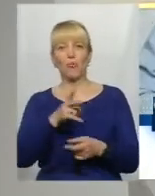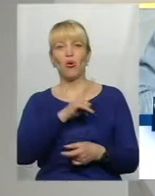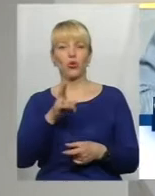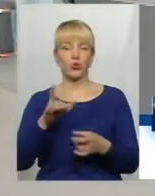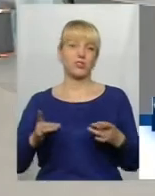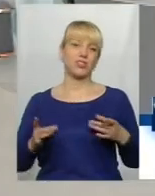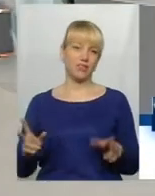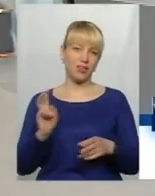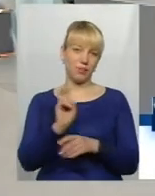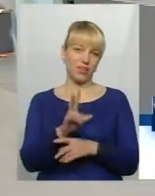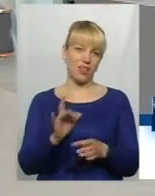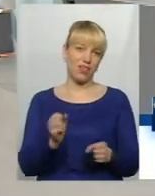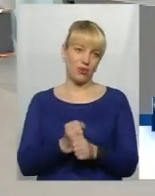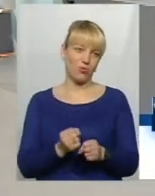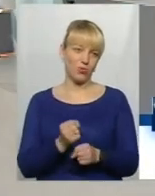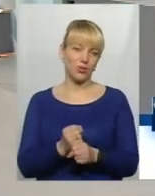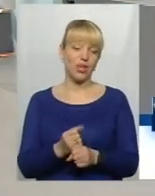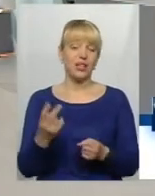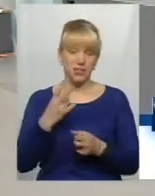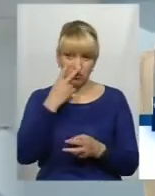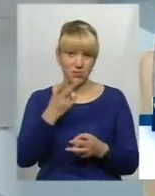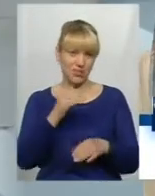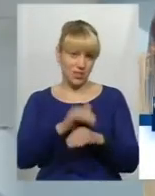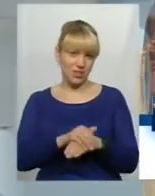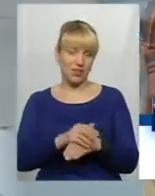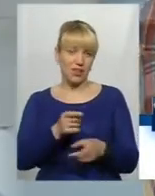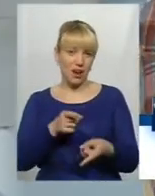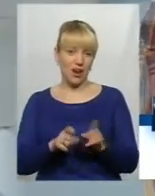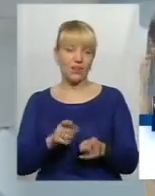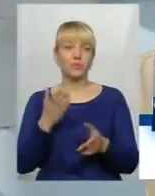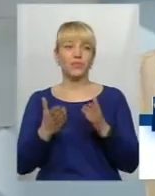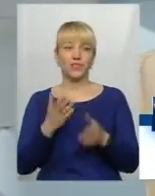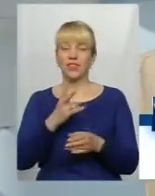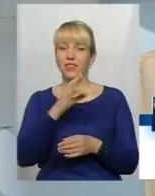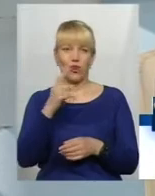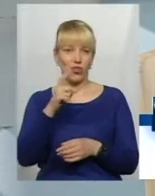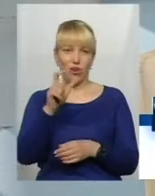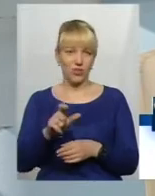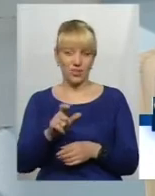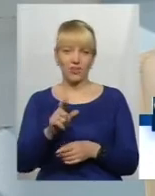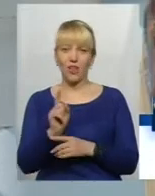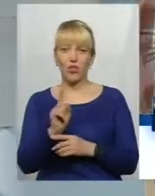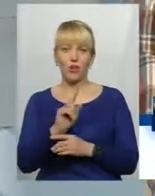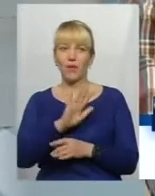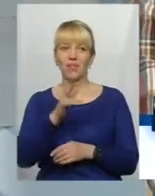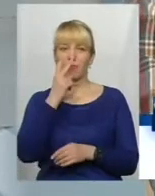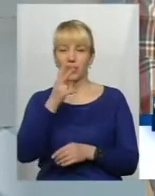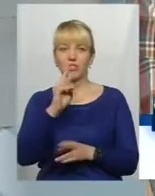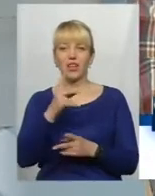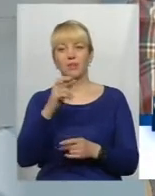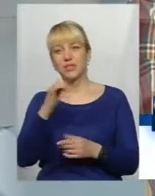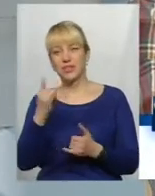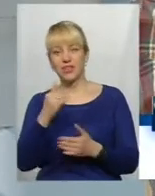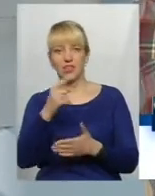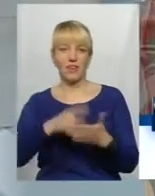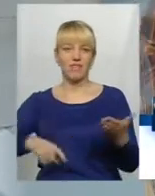одразу прийде на роботу. Треба виходити теж з ралію. Тобто, Новий Рік, ну, я думаю, жодна адекватна людина не бачить, як би зараз